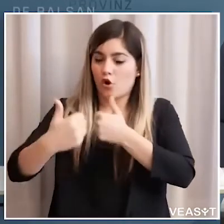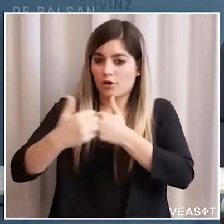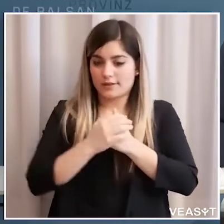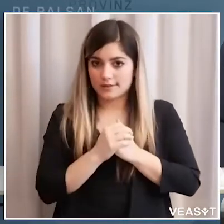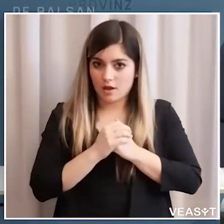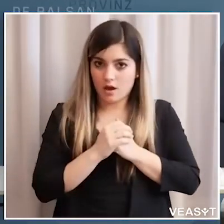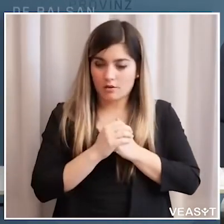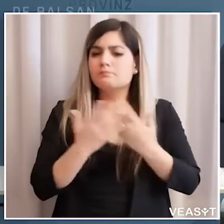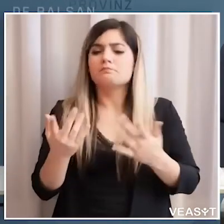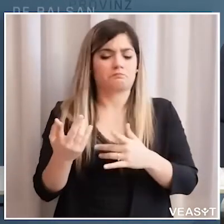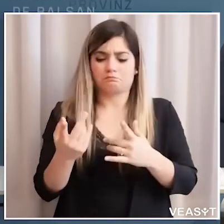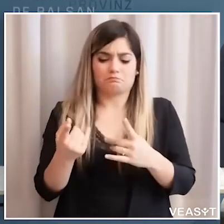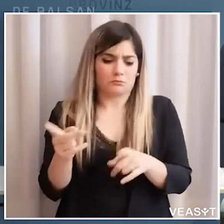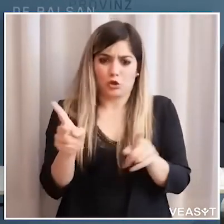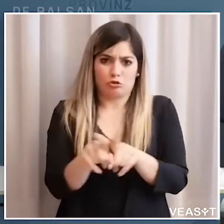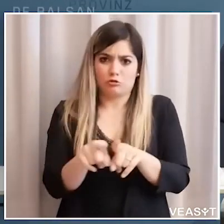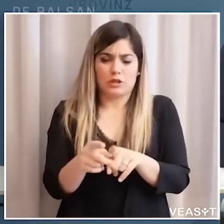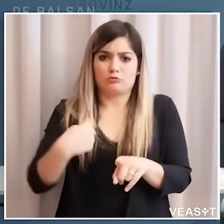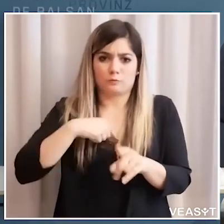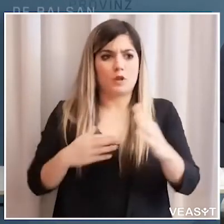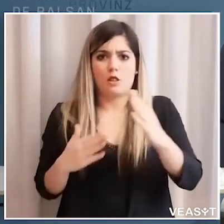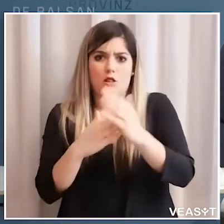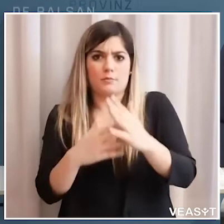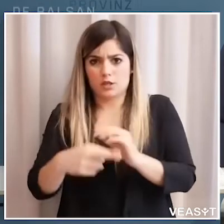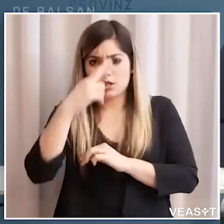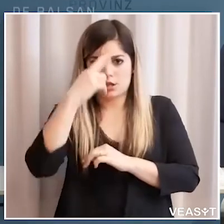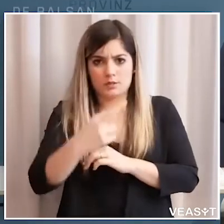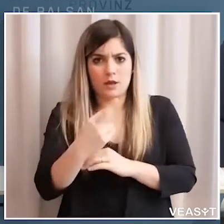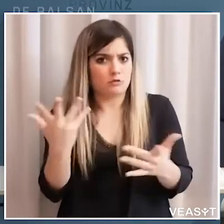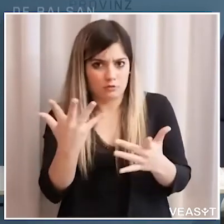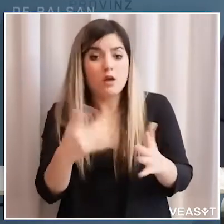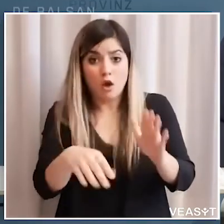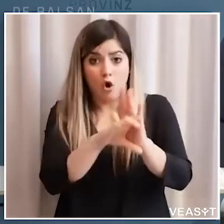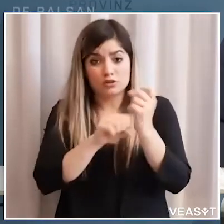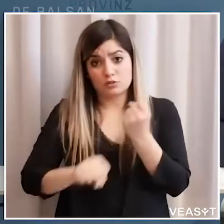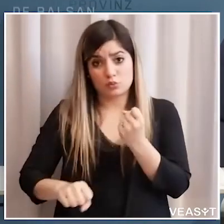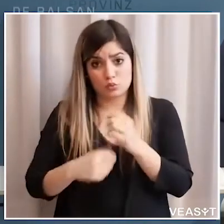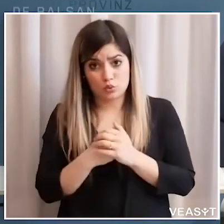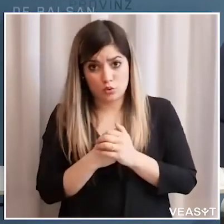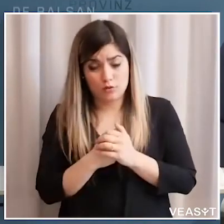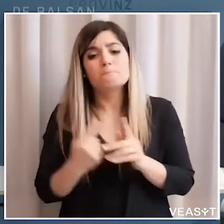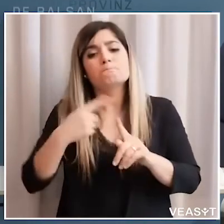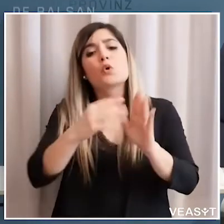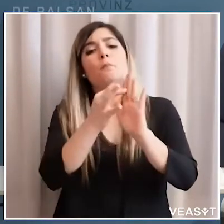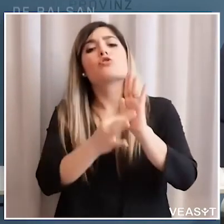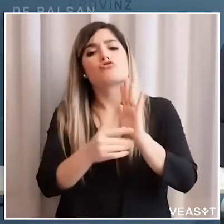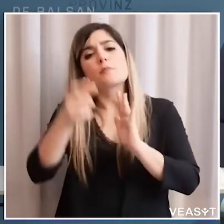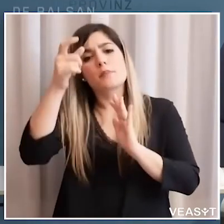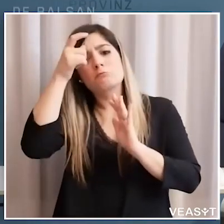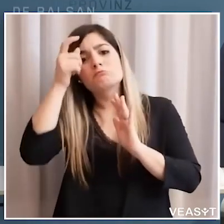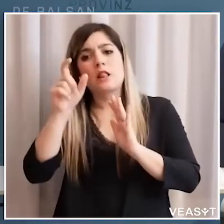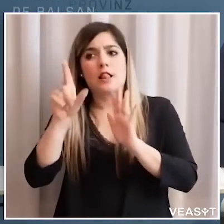ma in entrambi i casi rispettiamo i limiti da un lato la Costituzione ovvero anche i principi della legislazione